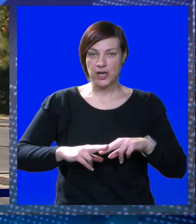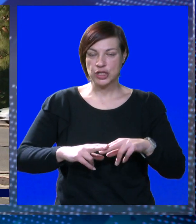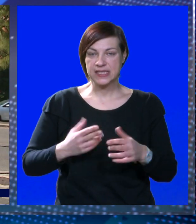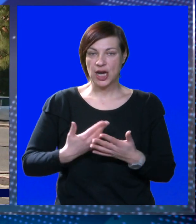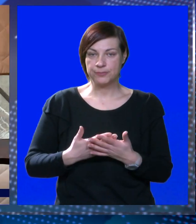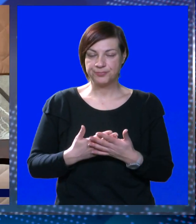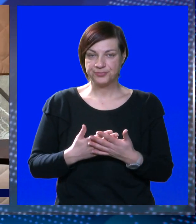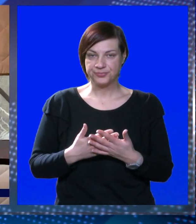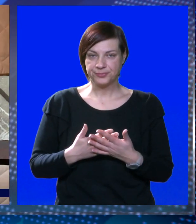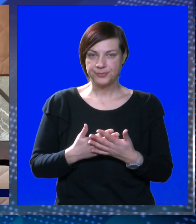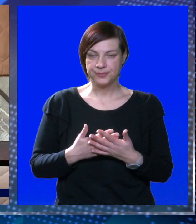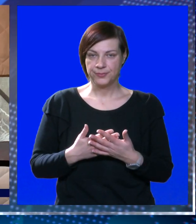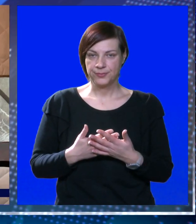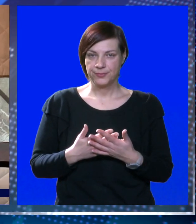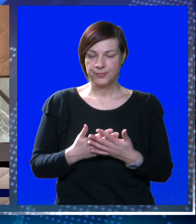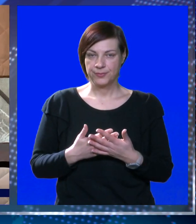je to preostalo.